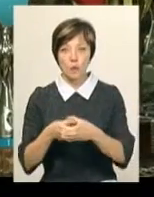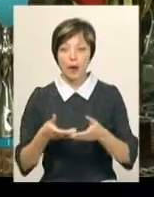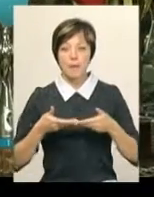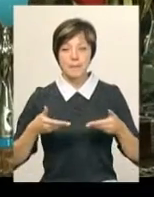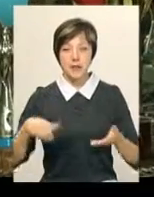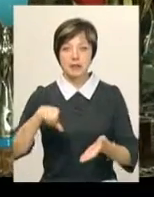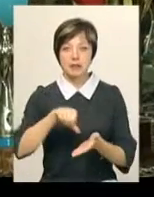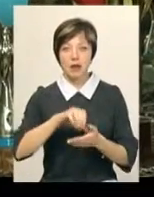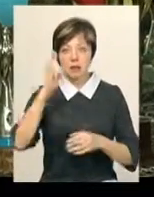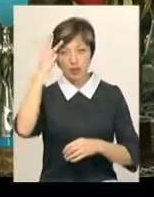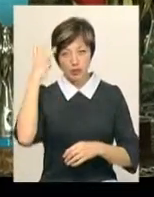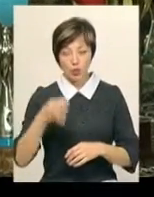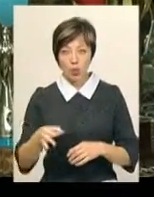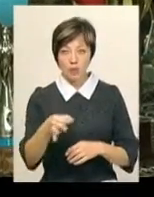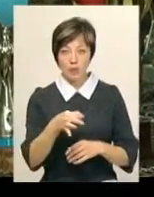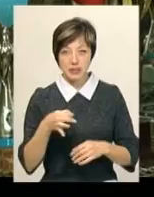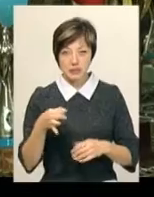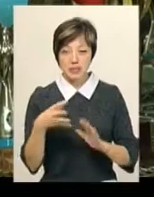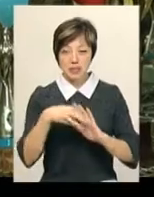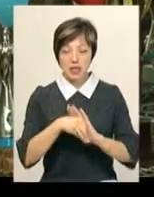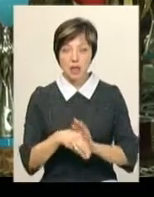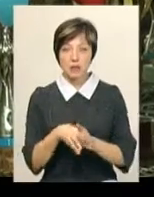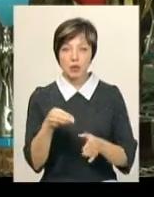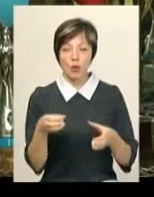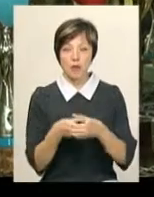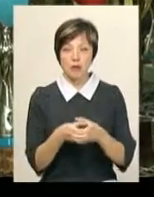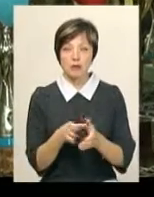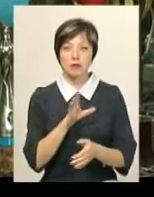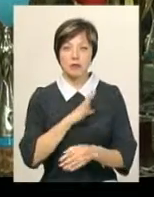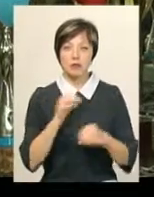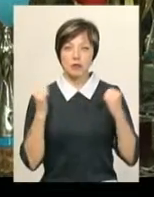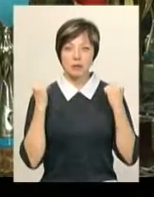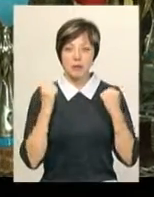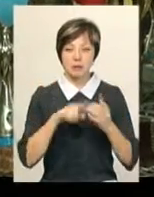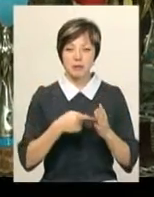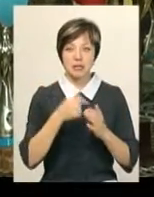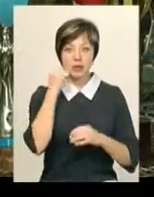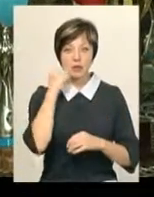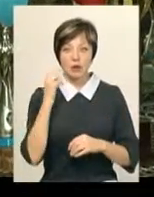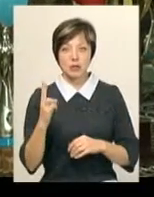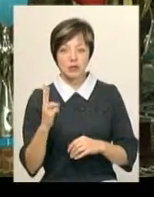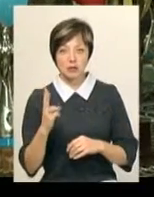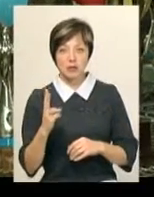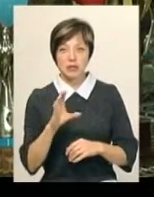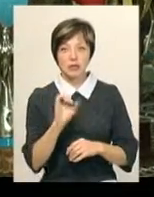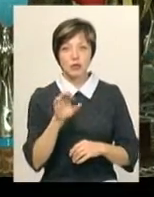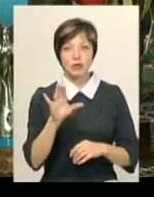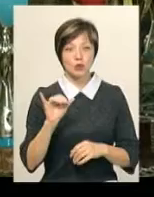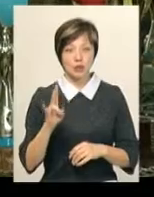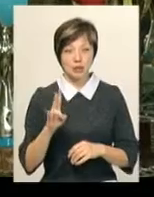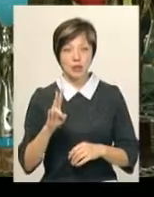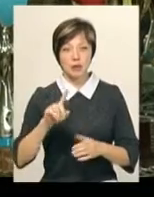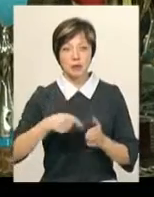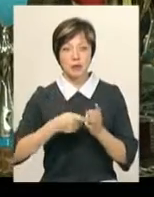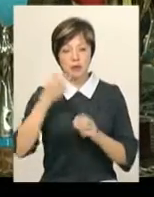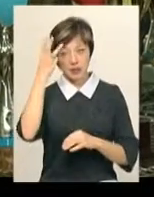представляли Хмельницьку область у складі збірної команди, яка складалася зі спортсменів з міста Стара Костантинова в Самсонівці, з міста